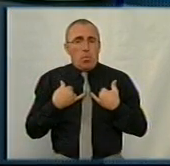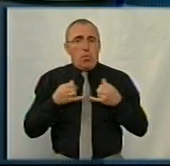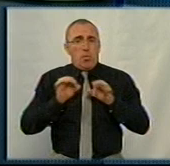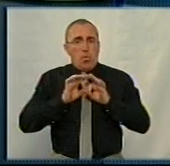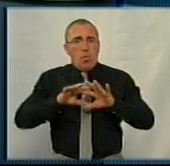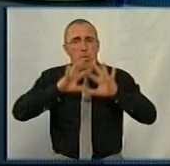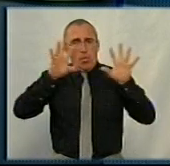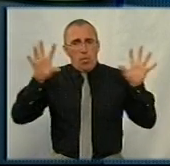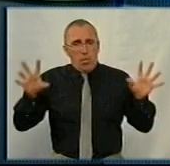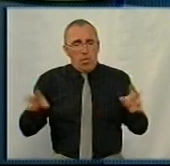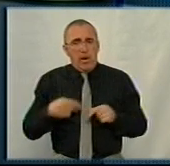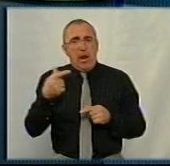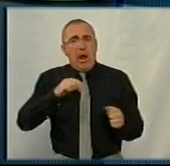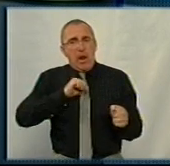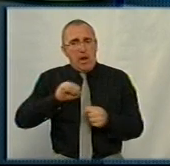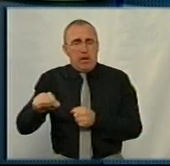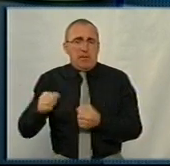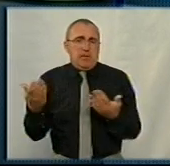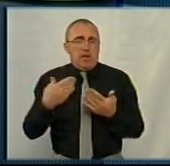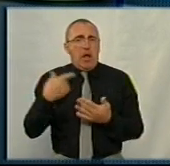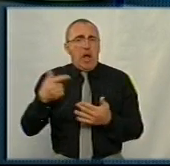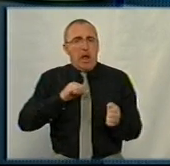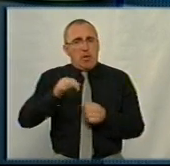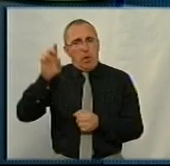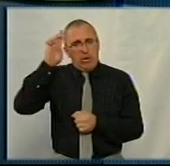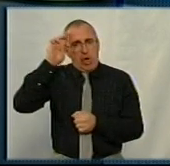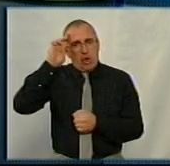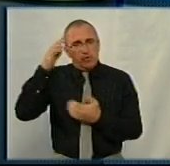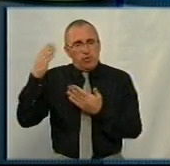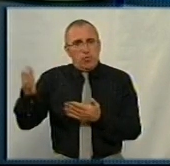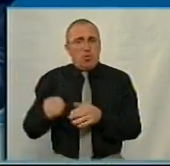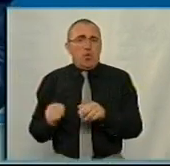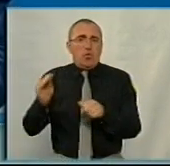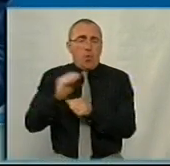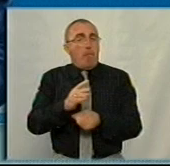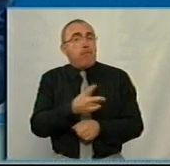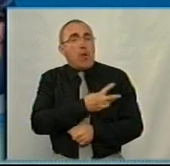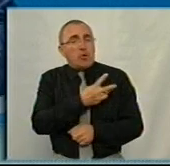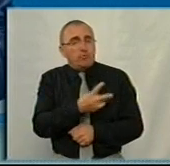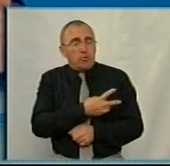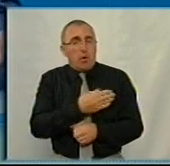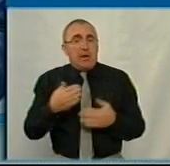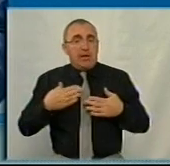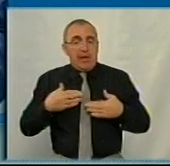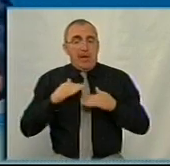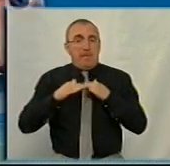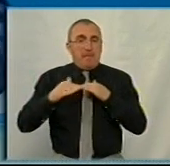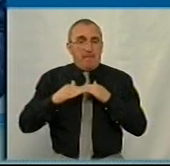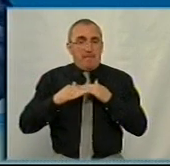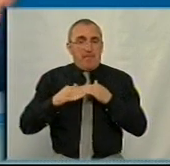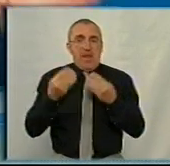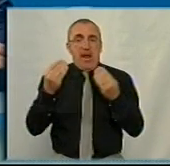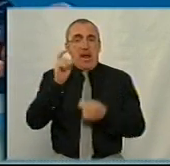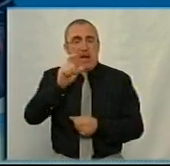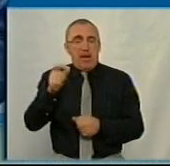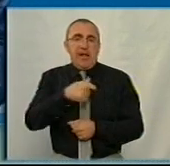обсяг медичних гарантів, які гарантовані державою. Мова йде про додаткове бажання наших місцевих еліт,